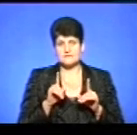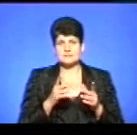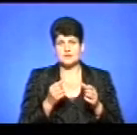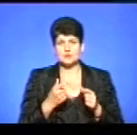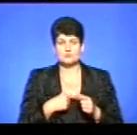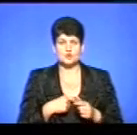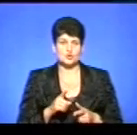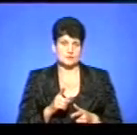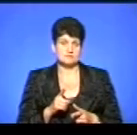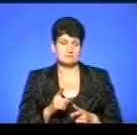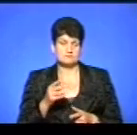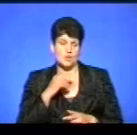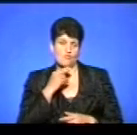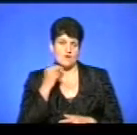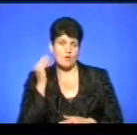на озброєння.